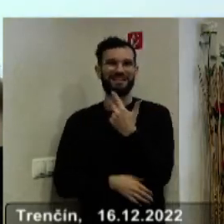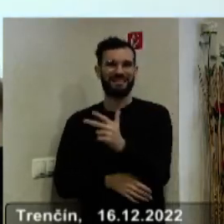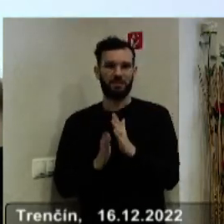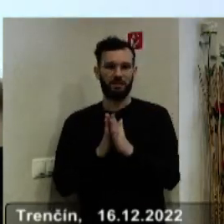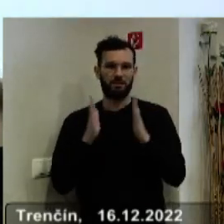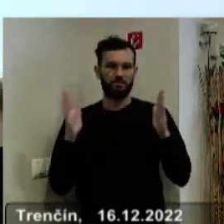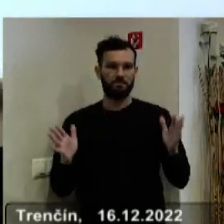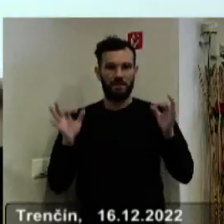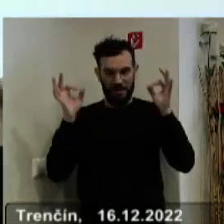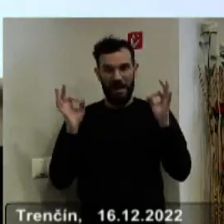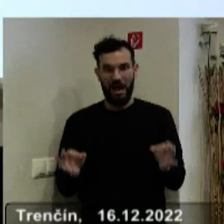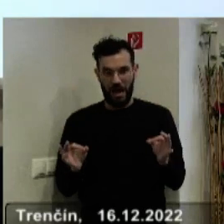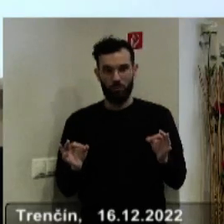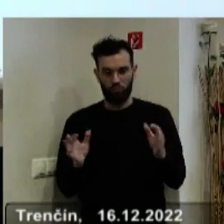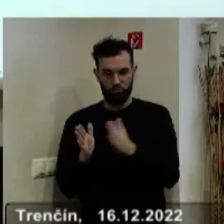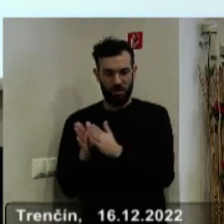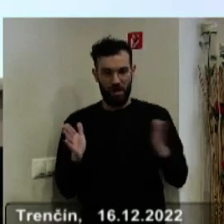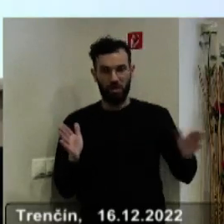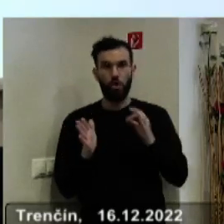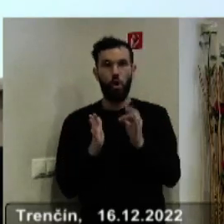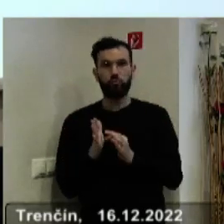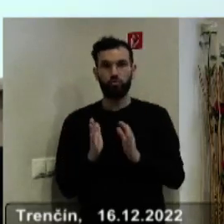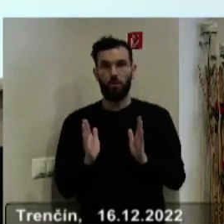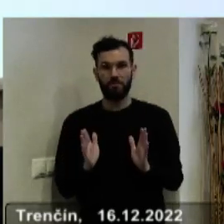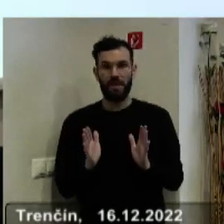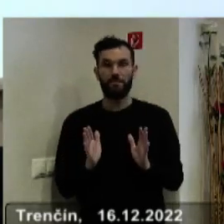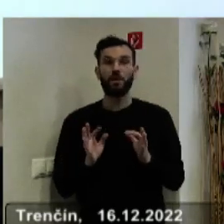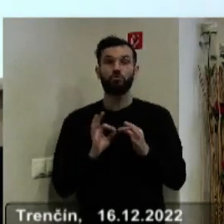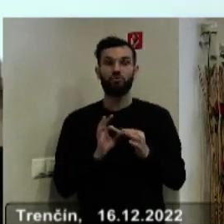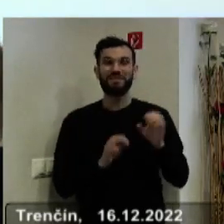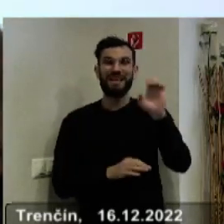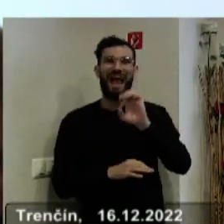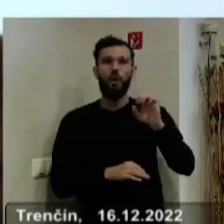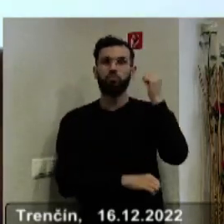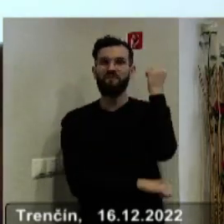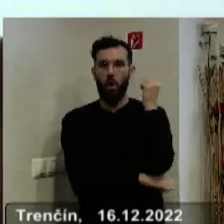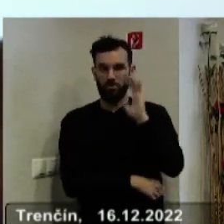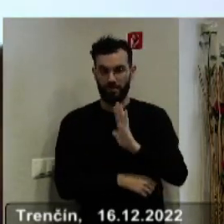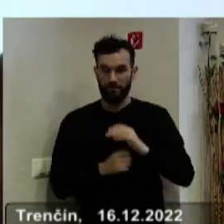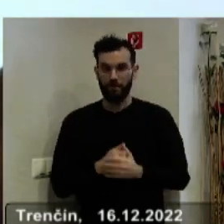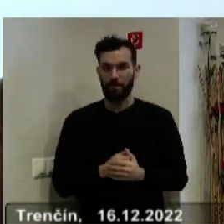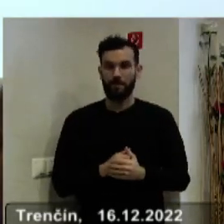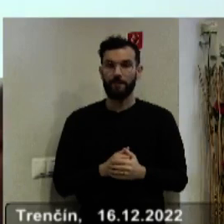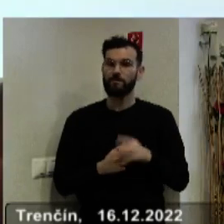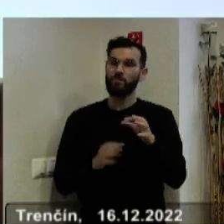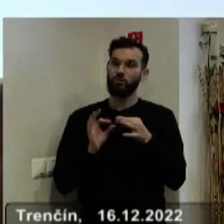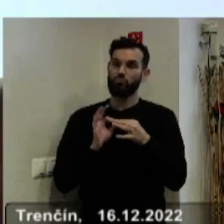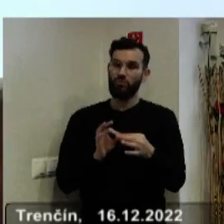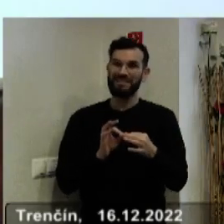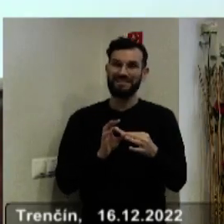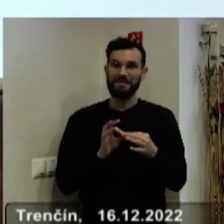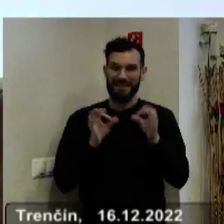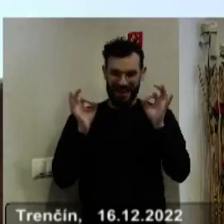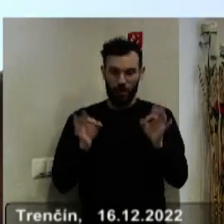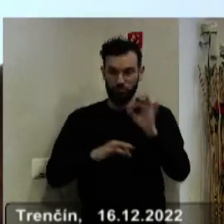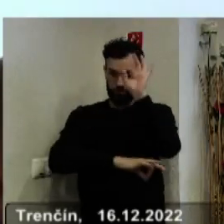teda kopíruje aktuálne končiacie programové obdobie v rámci eurofondov. Suspreďuje sa na operačné programy,